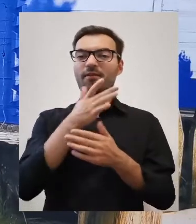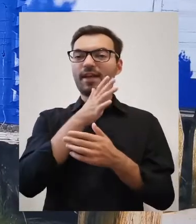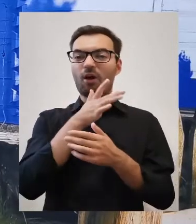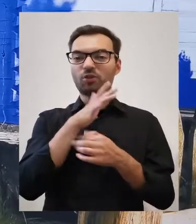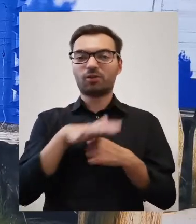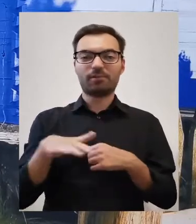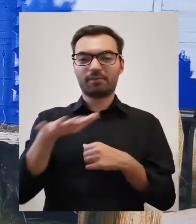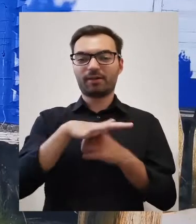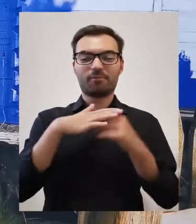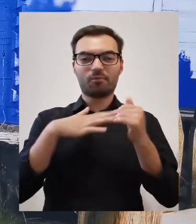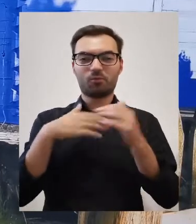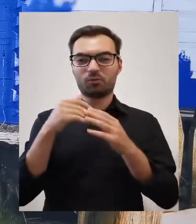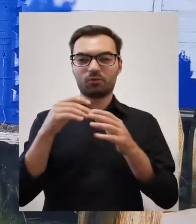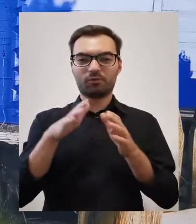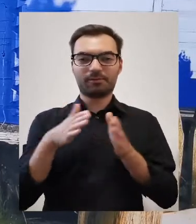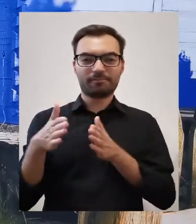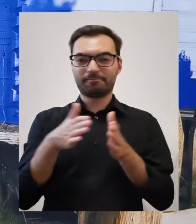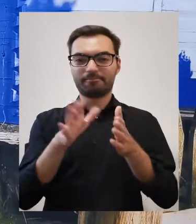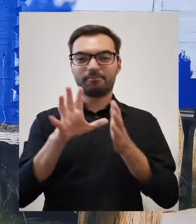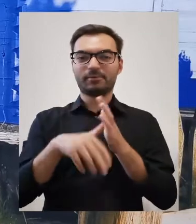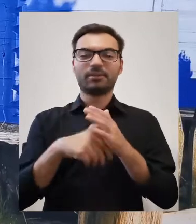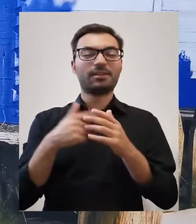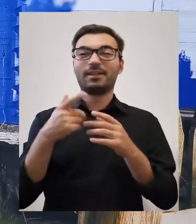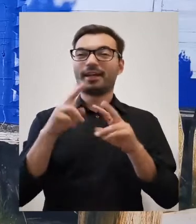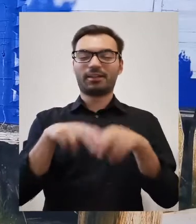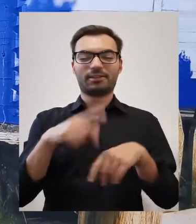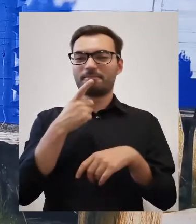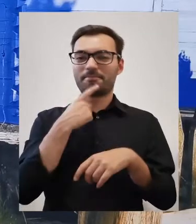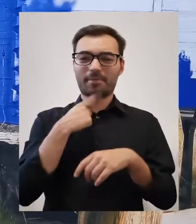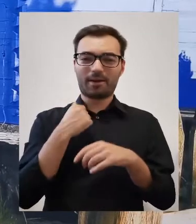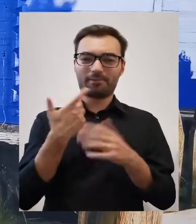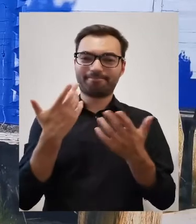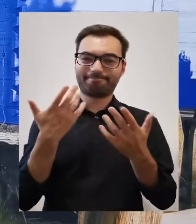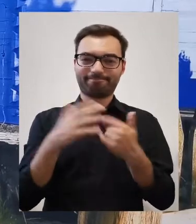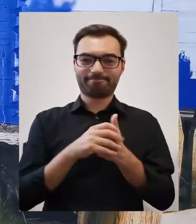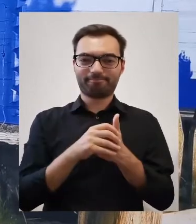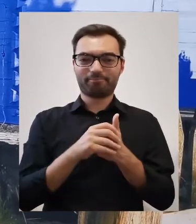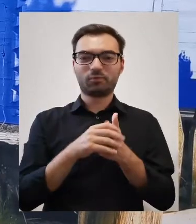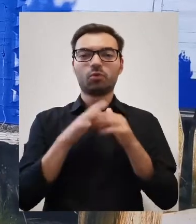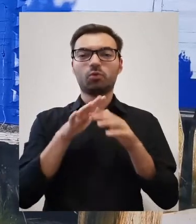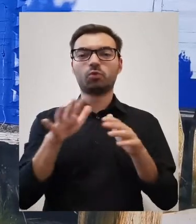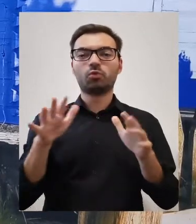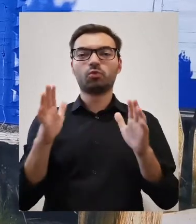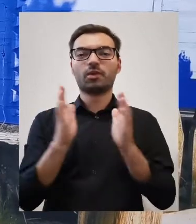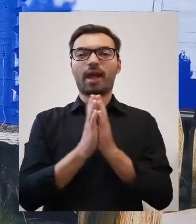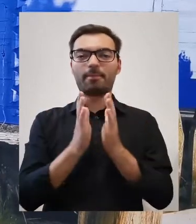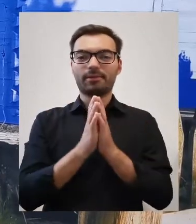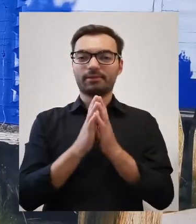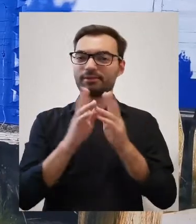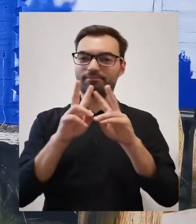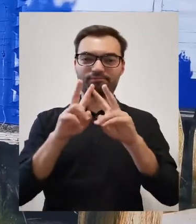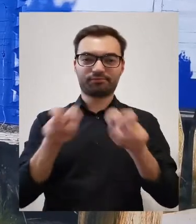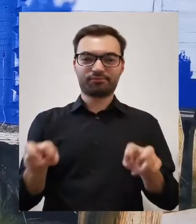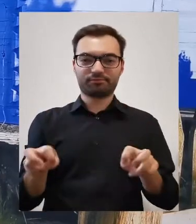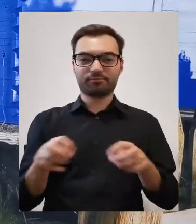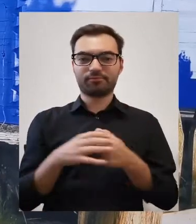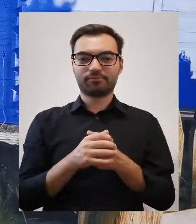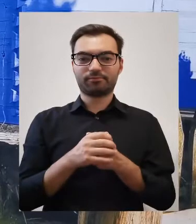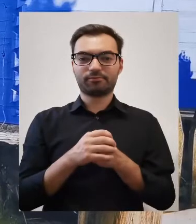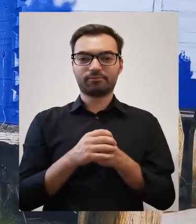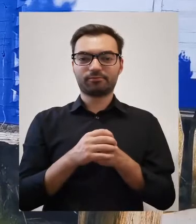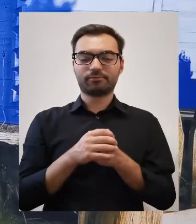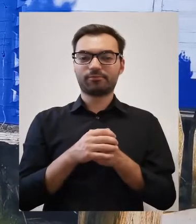Jerozolimy, całej struktury urbanistycznej niewiele się zachowało. Wiele kaplic zostało po prostu